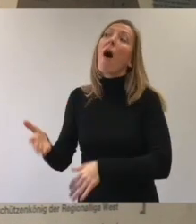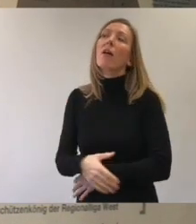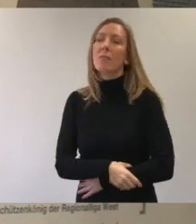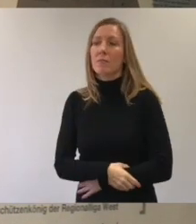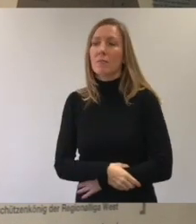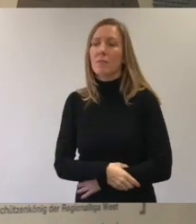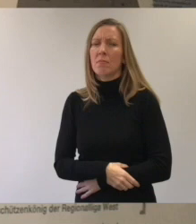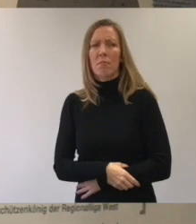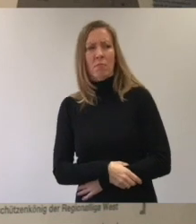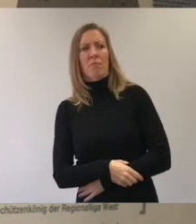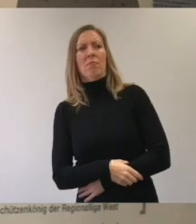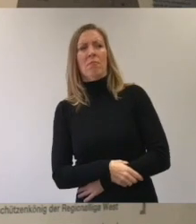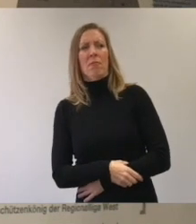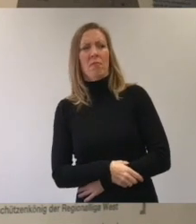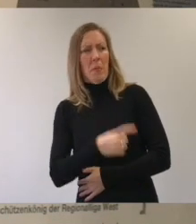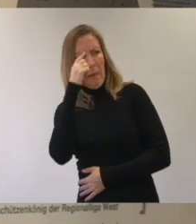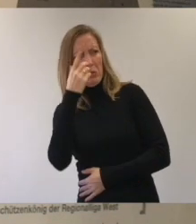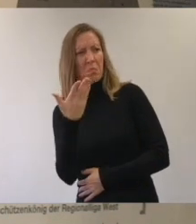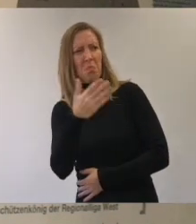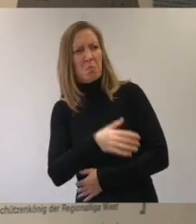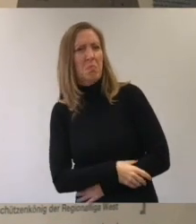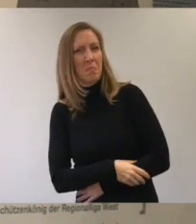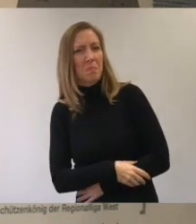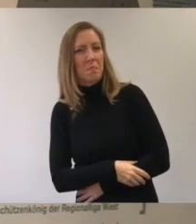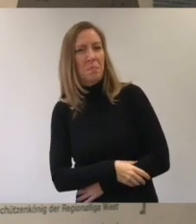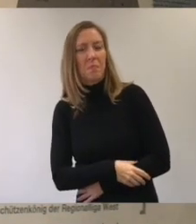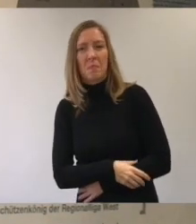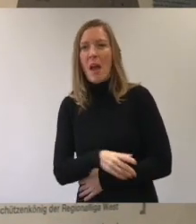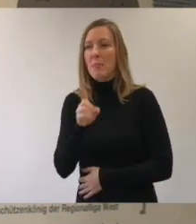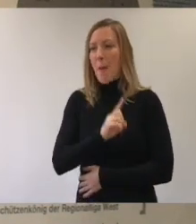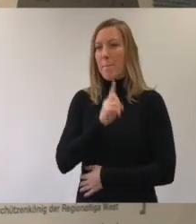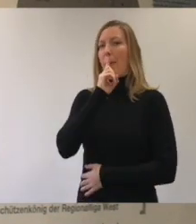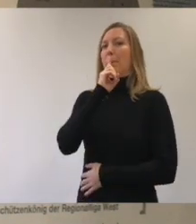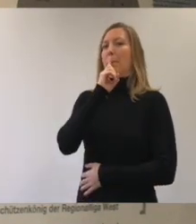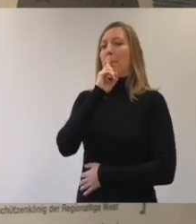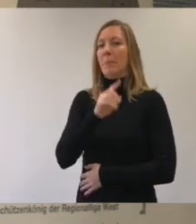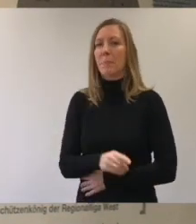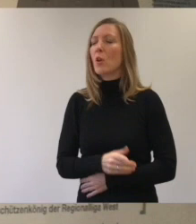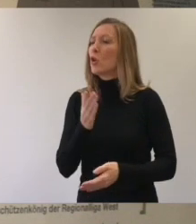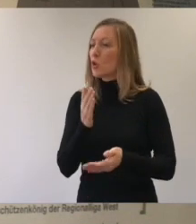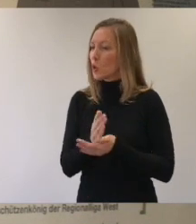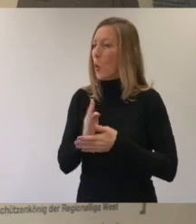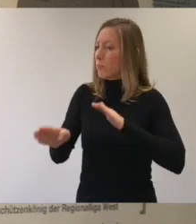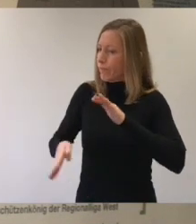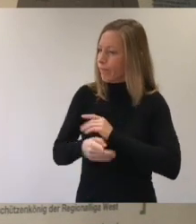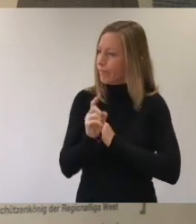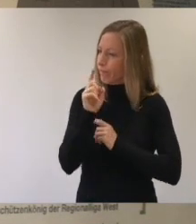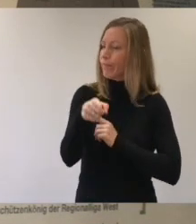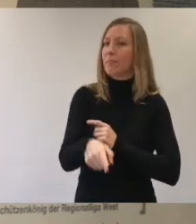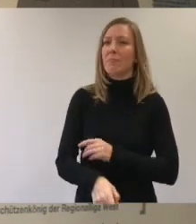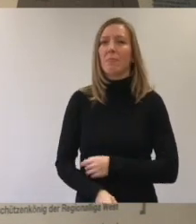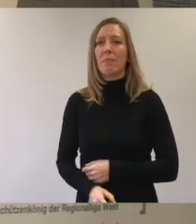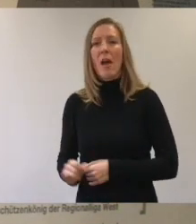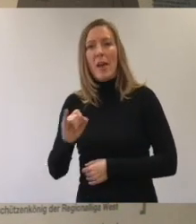ja dein Glückstag. Ingo fragt, wie meinst du das? Aber Dirk sagt nichts. Er ist schon auf dem Weg nach